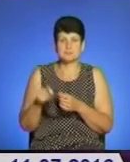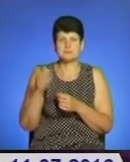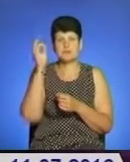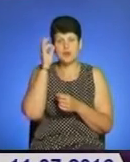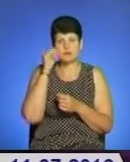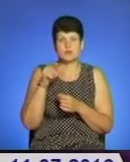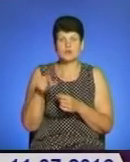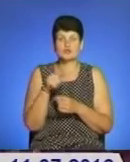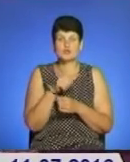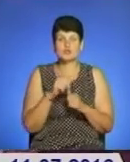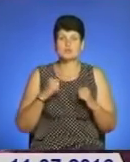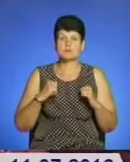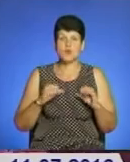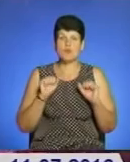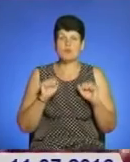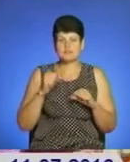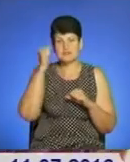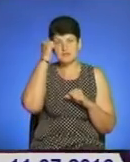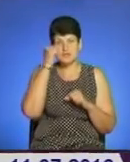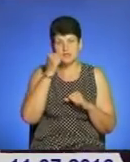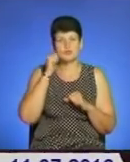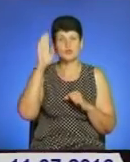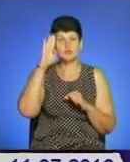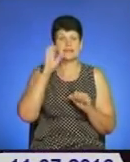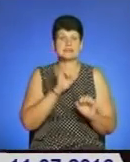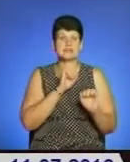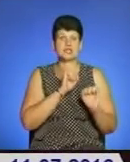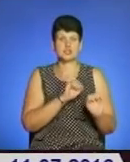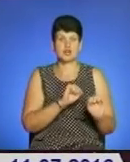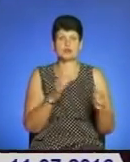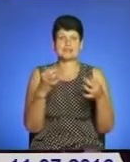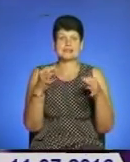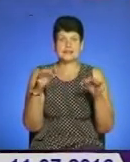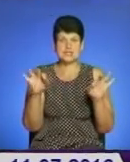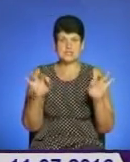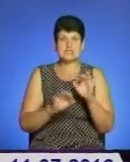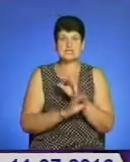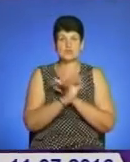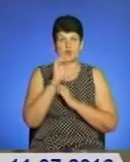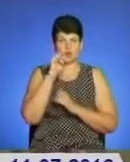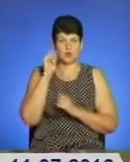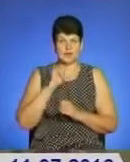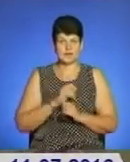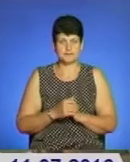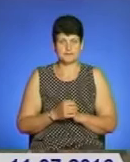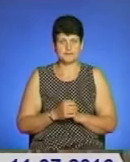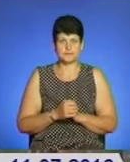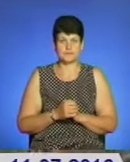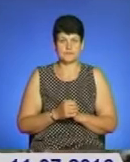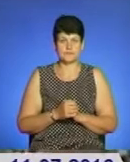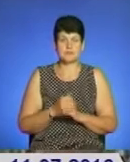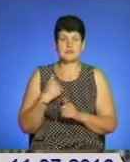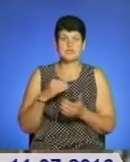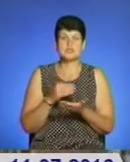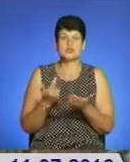людям, що їхній спокій можливий завдяки бійцям, які захищають незалежність на Сході України. Ми знову